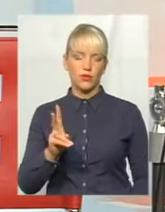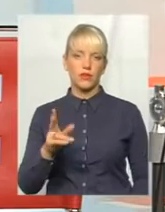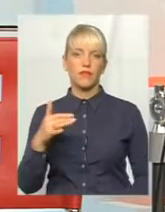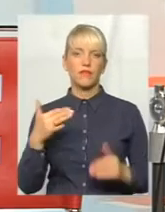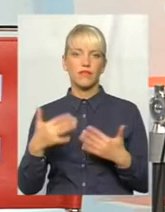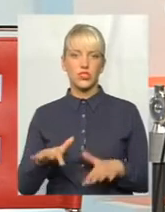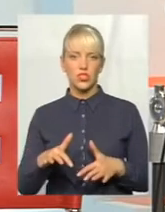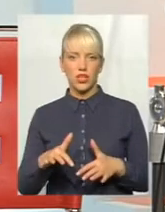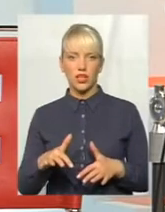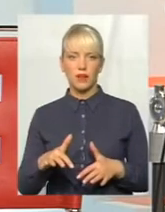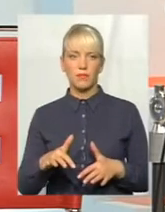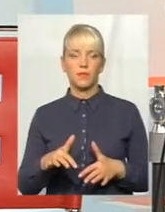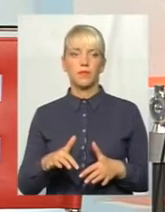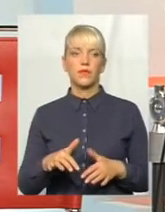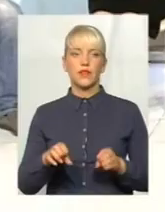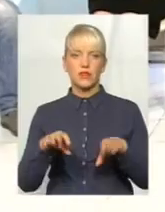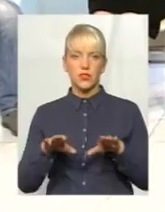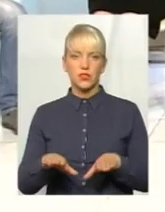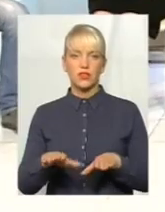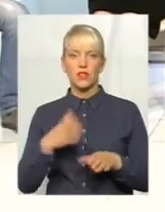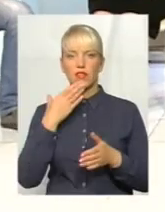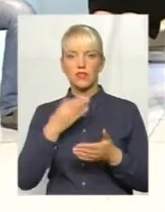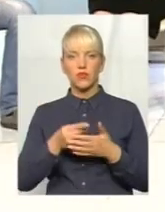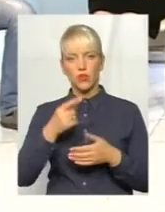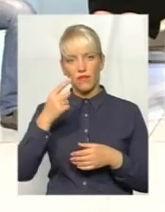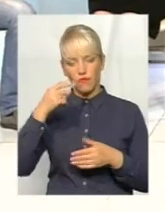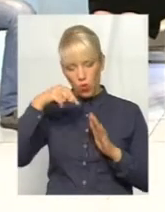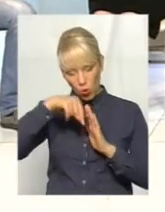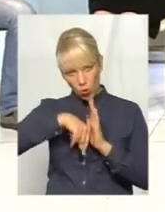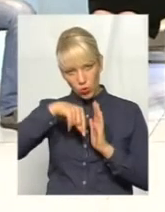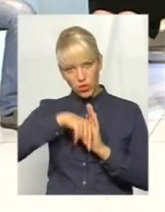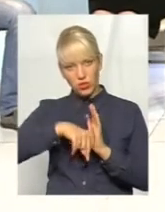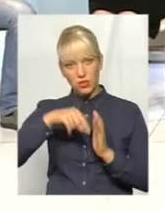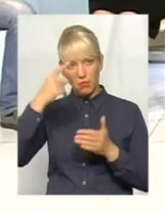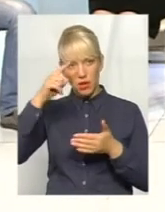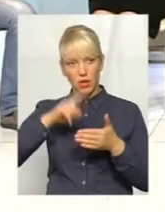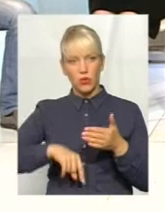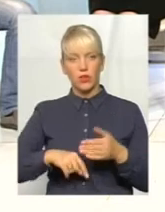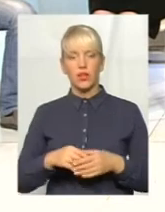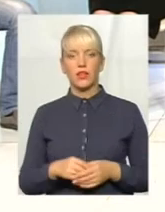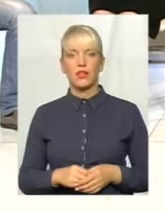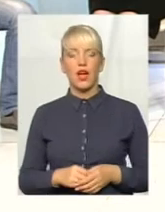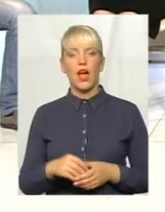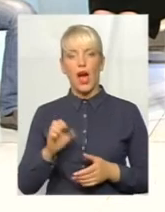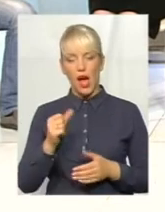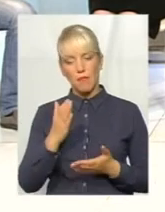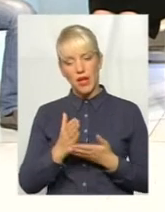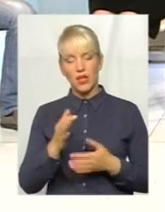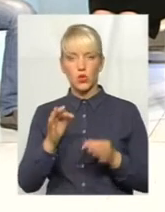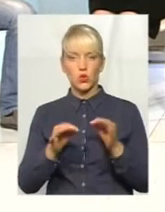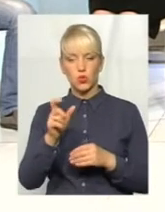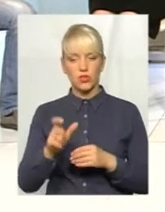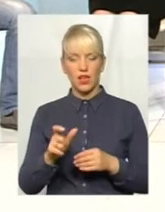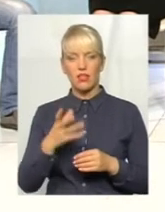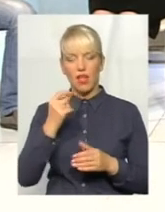виносила, я так розумію, рішення на своє внутрішнє переконання. На внутрішнє переконання. А має суддя право виносити